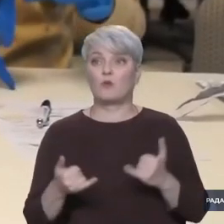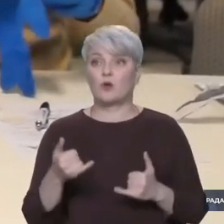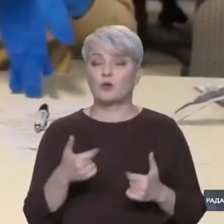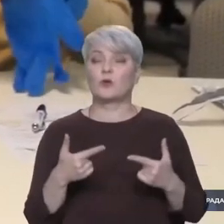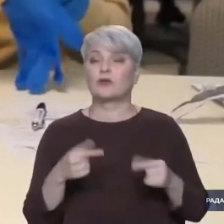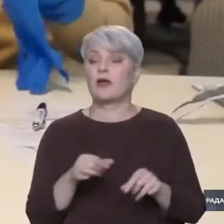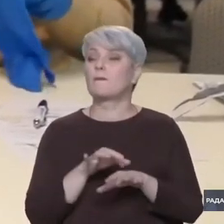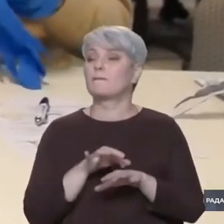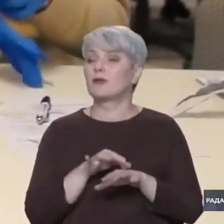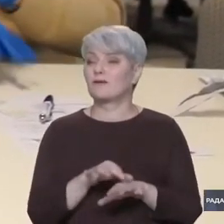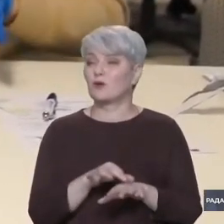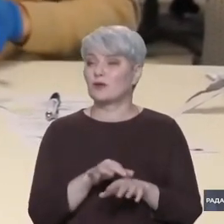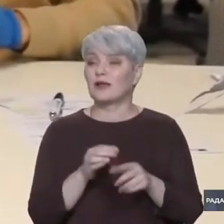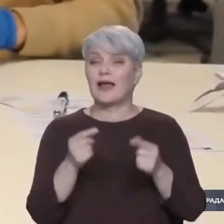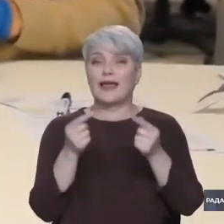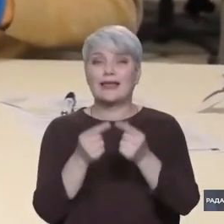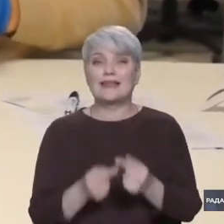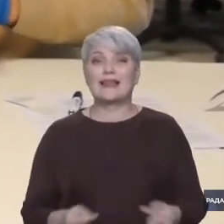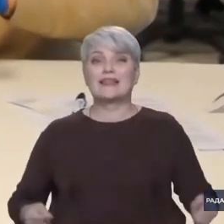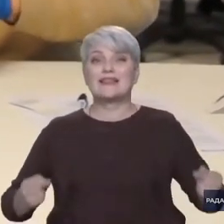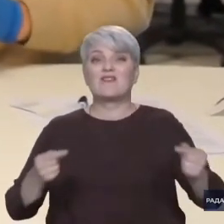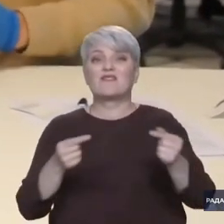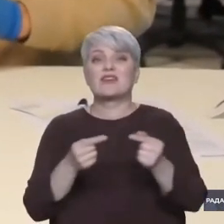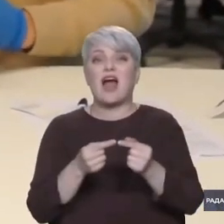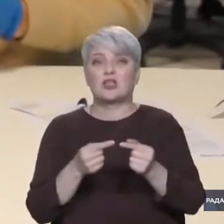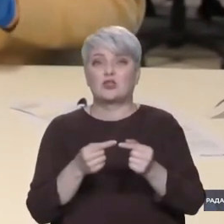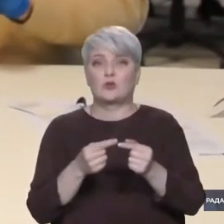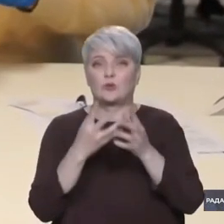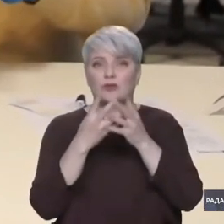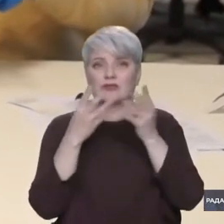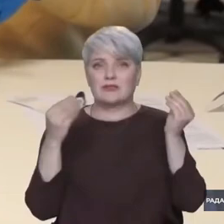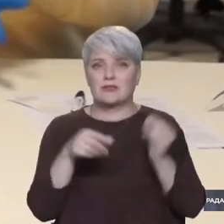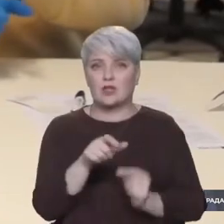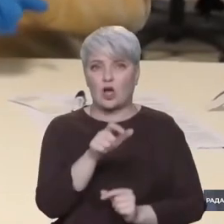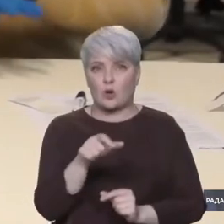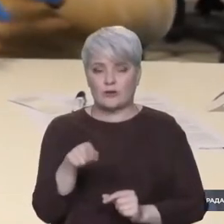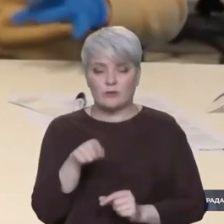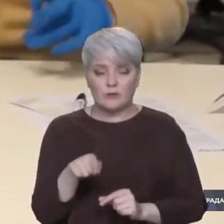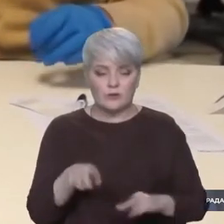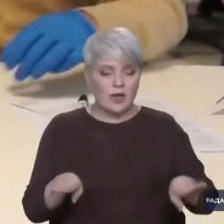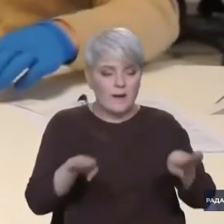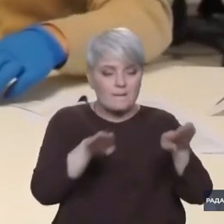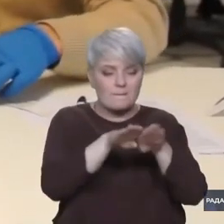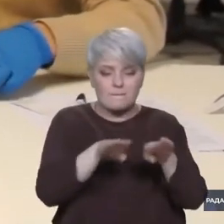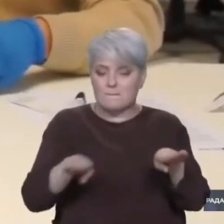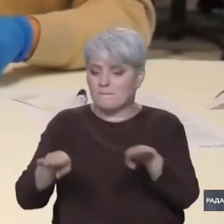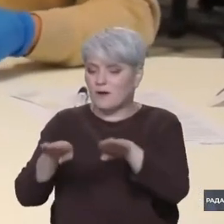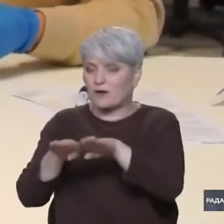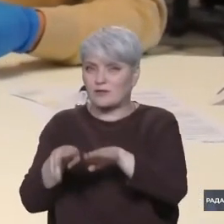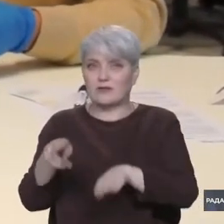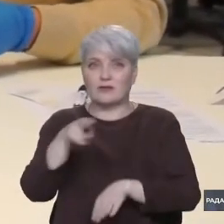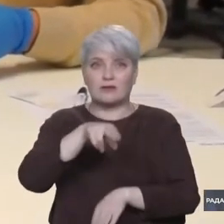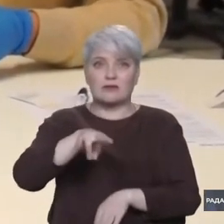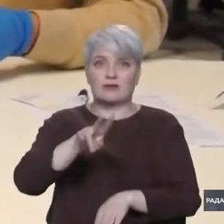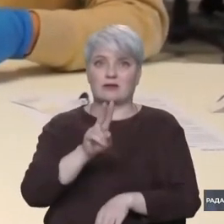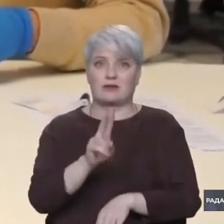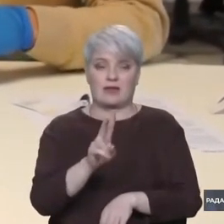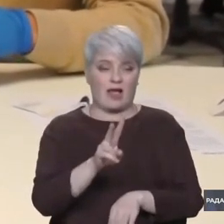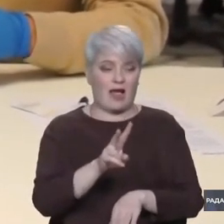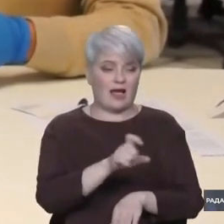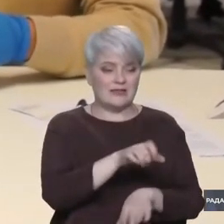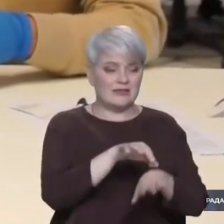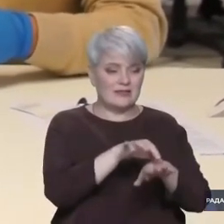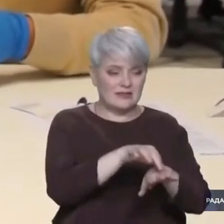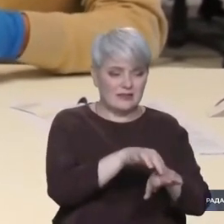ідентифікацію зниклих без звісти осіб. Тут фахівці вивчають та порівнюють зразки ДНК, що були вилучені з людських